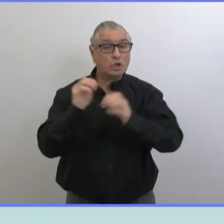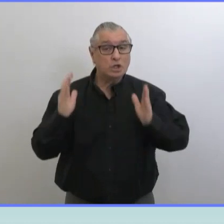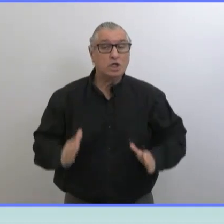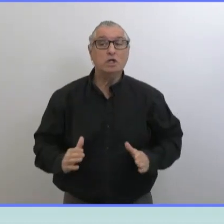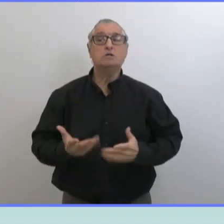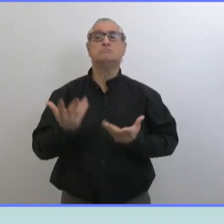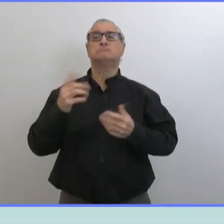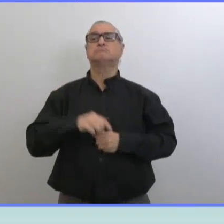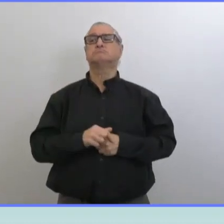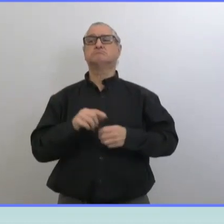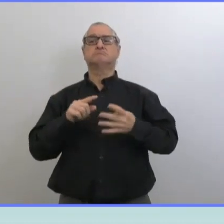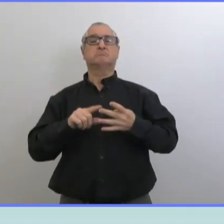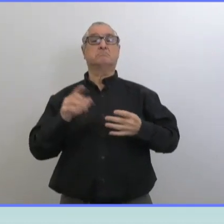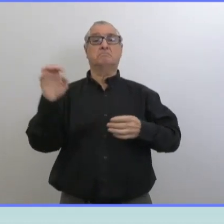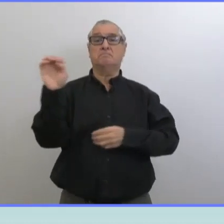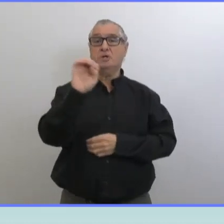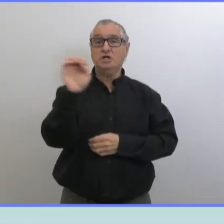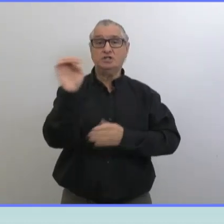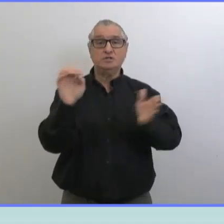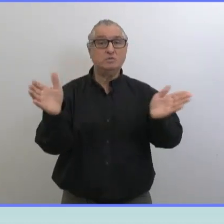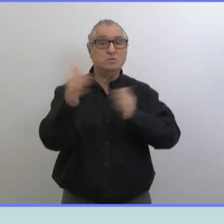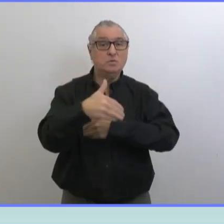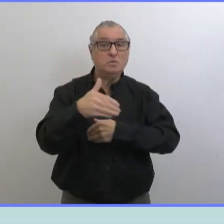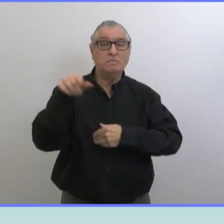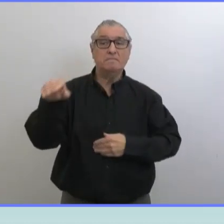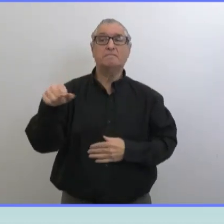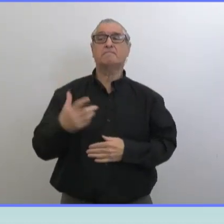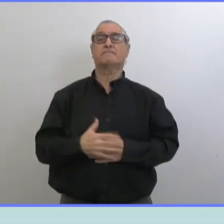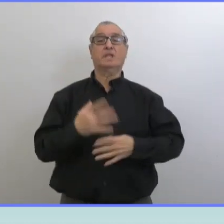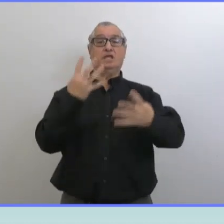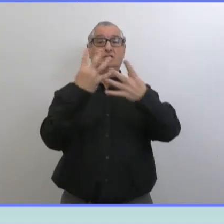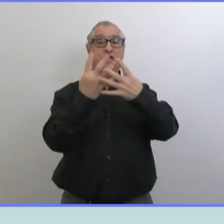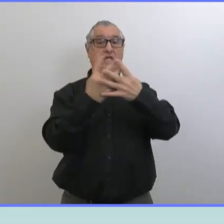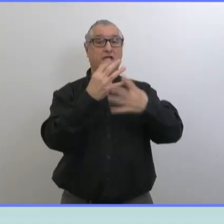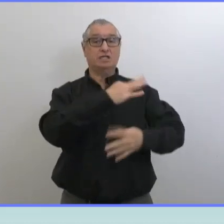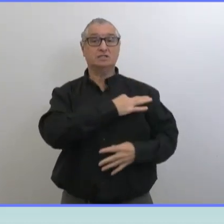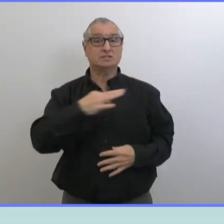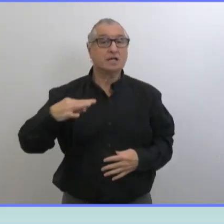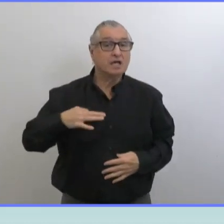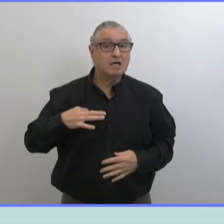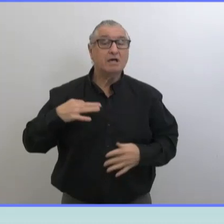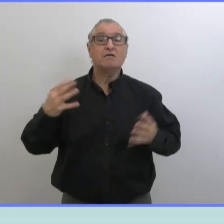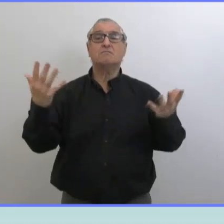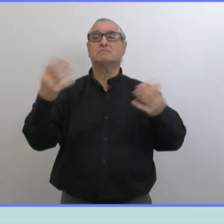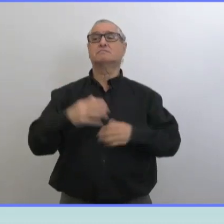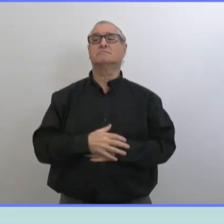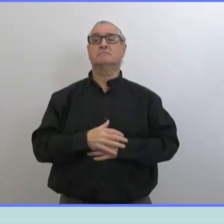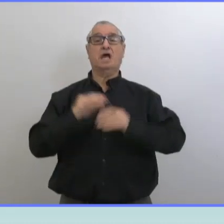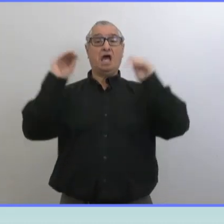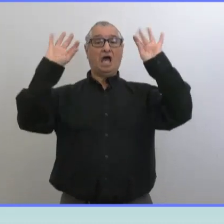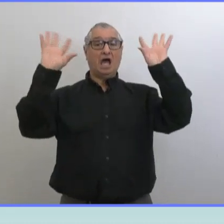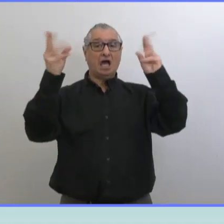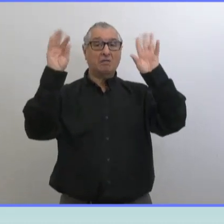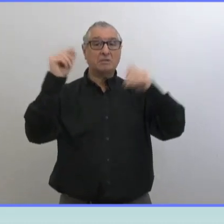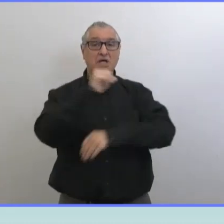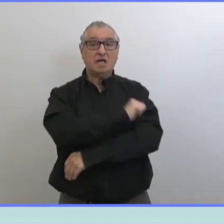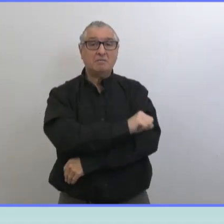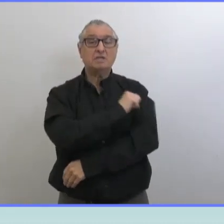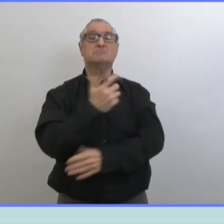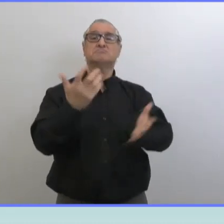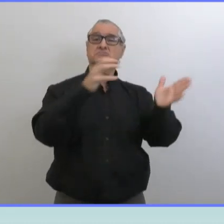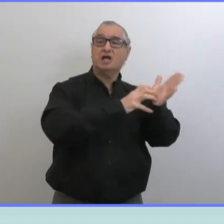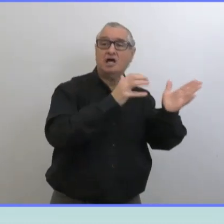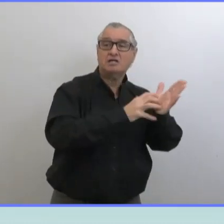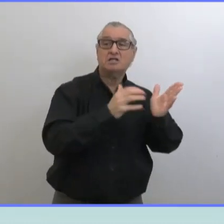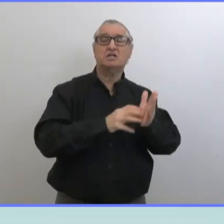santé et les personnes dans des foyers de soins. On est bien avancé dans cette première étape. À la